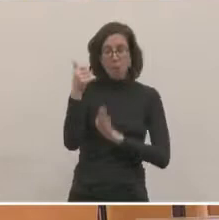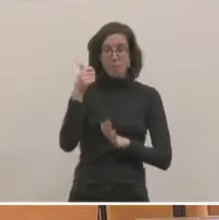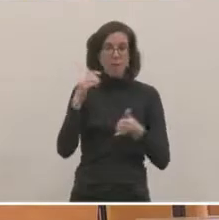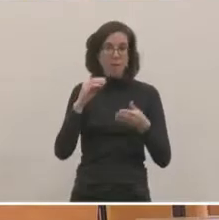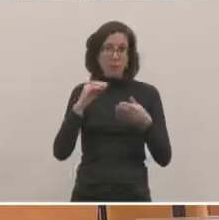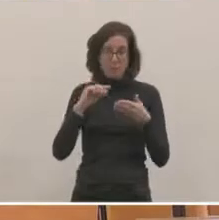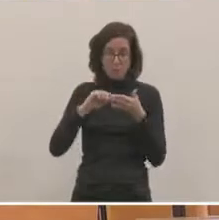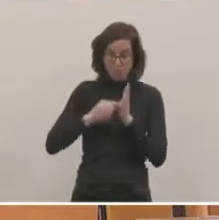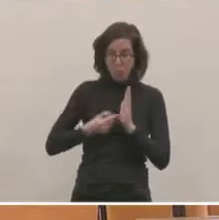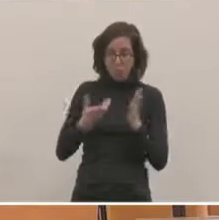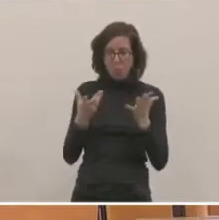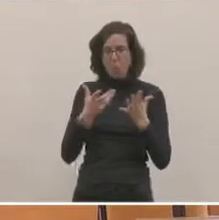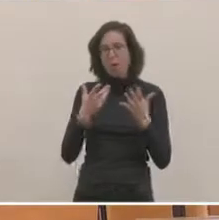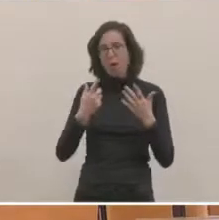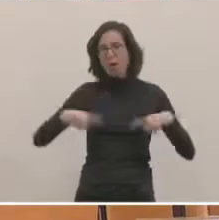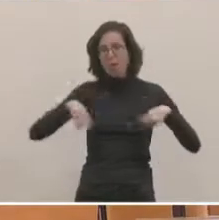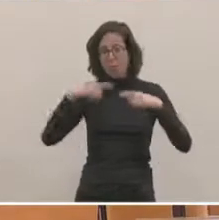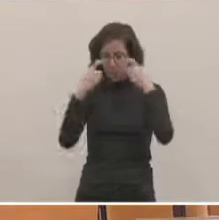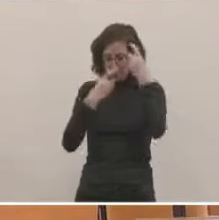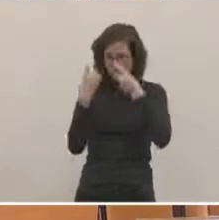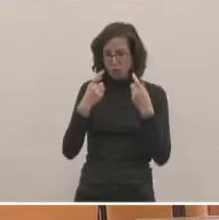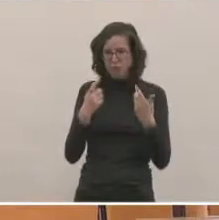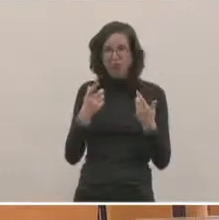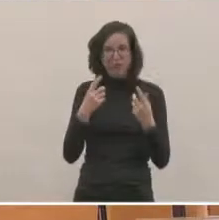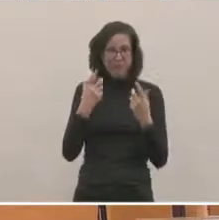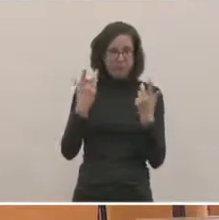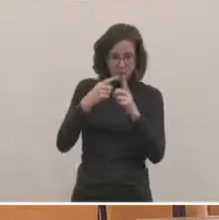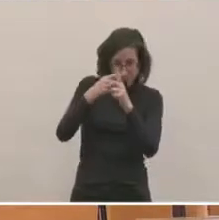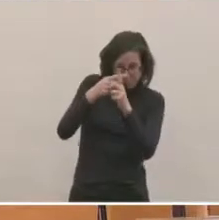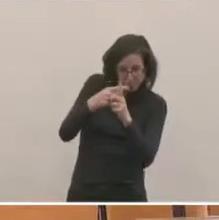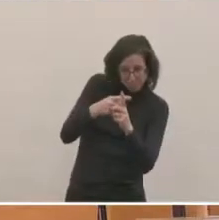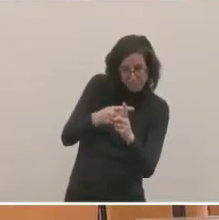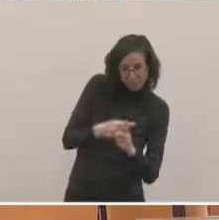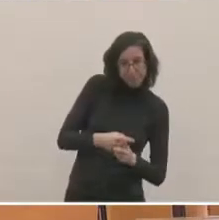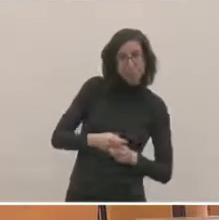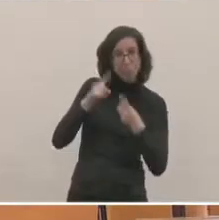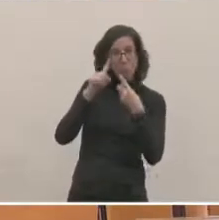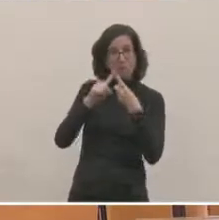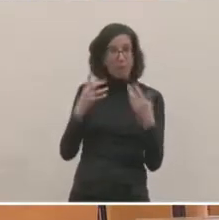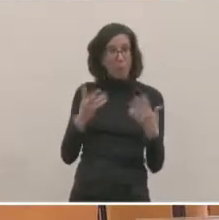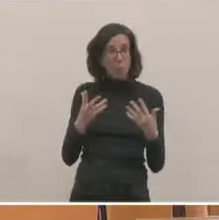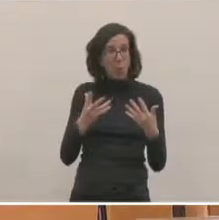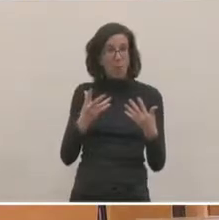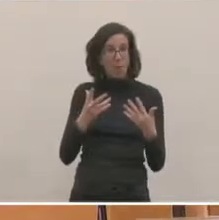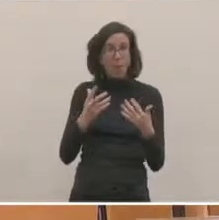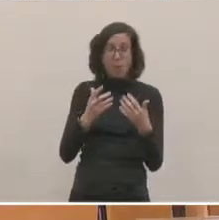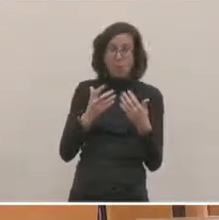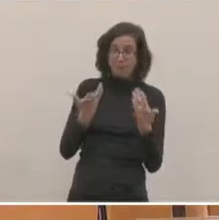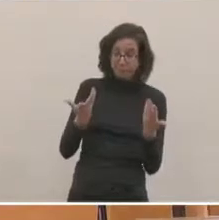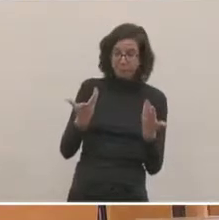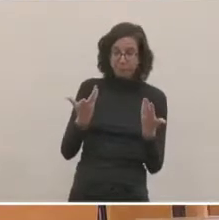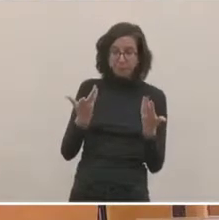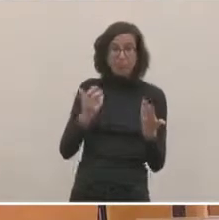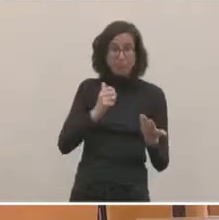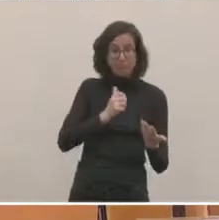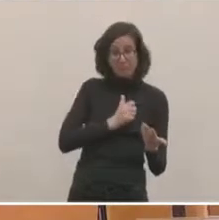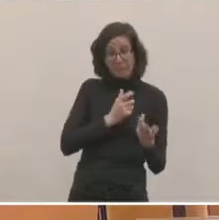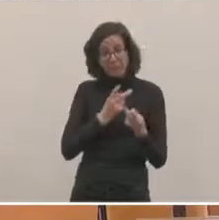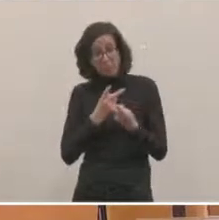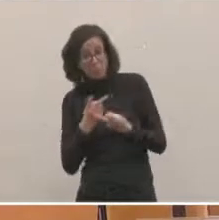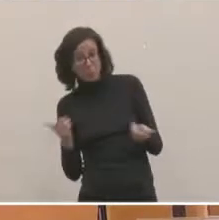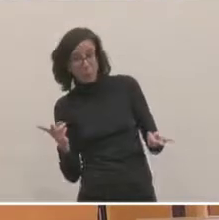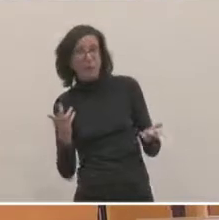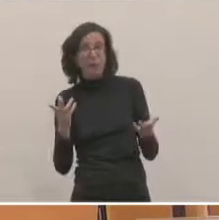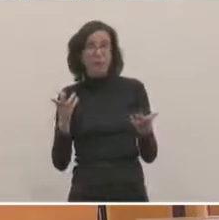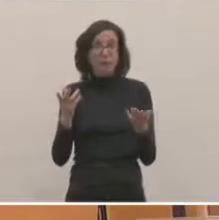sont des compétences qui sont transférées à la régie, mais également nous confions à la régie quelque chose dont elle ne peut pas assurer